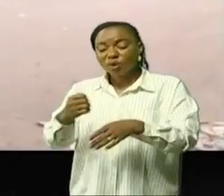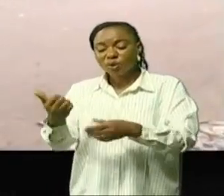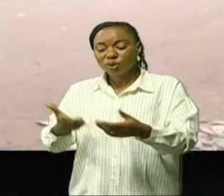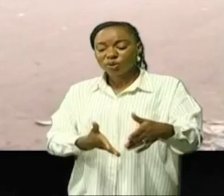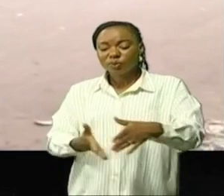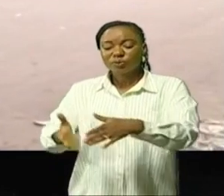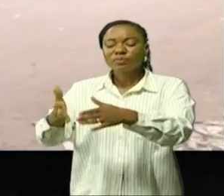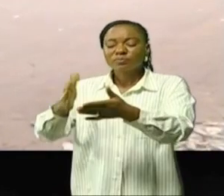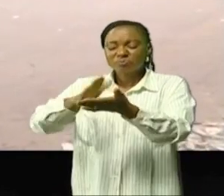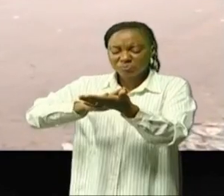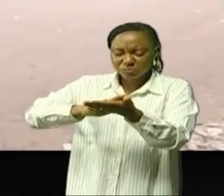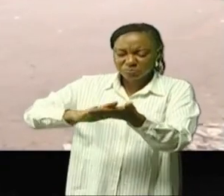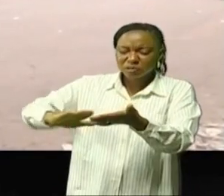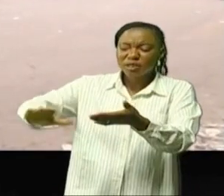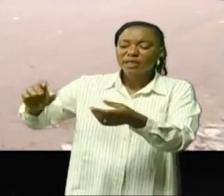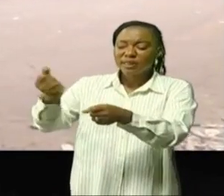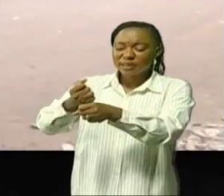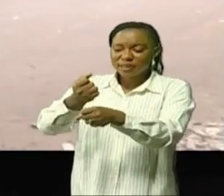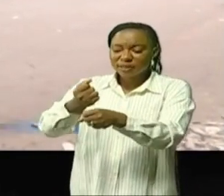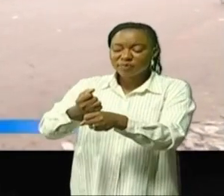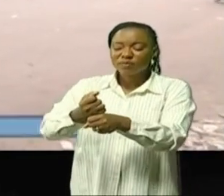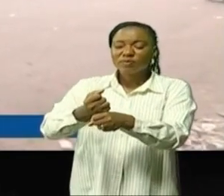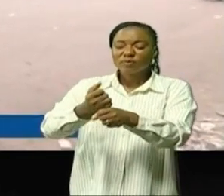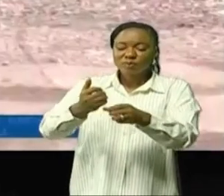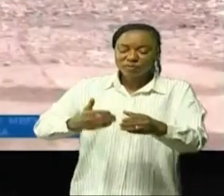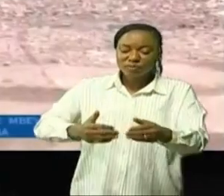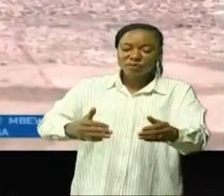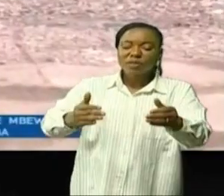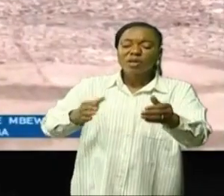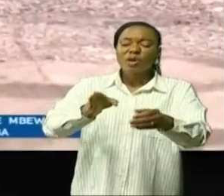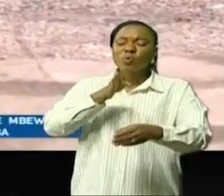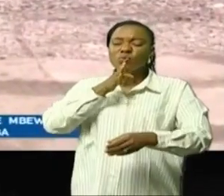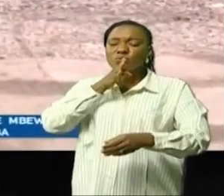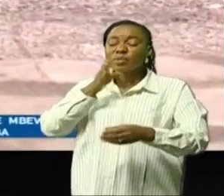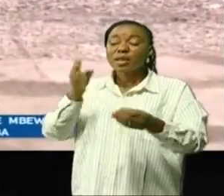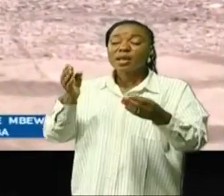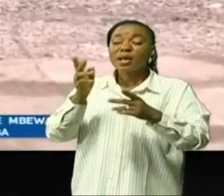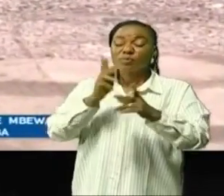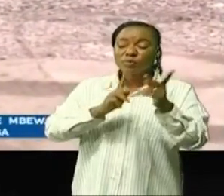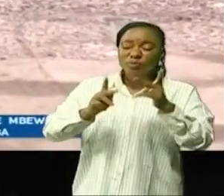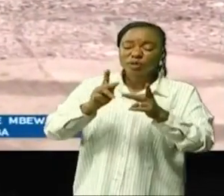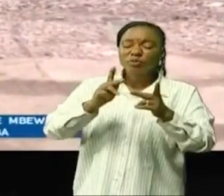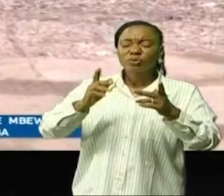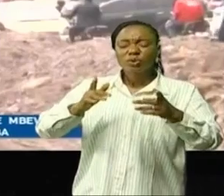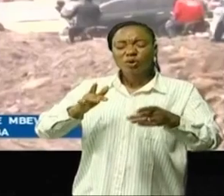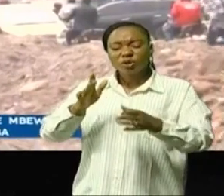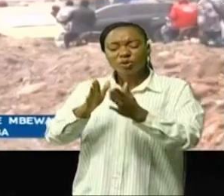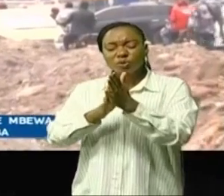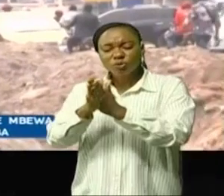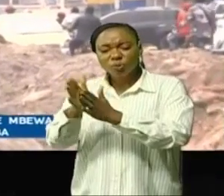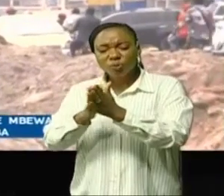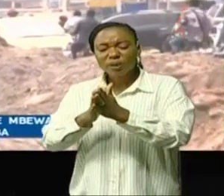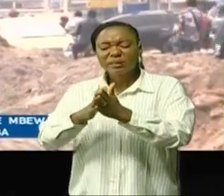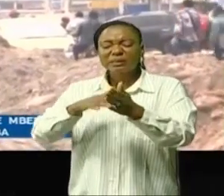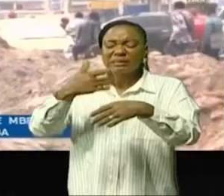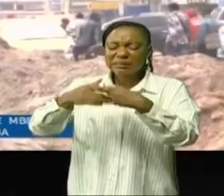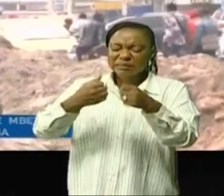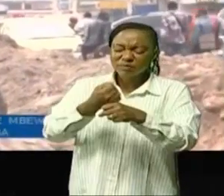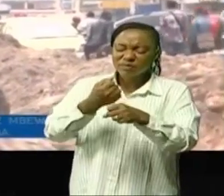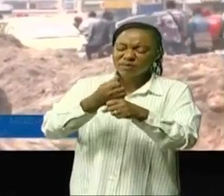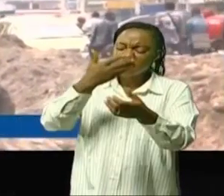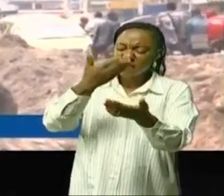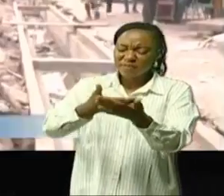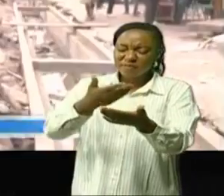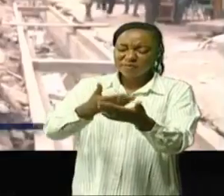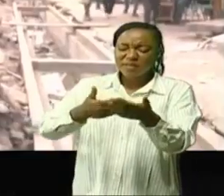réhabilités là où les travaux de réhabilitation freinent encore la population aimée les souhaitent d'une accélération avant le